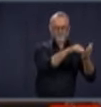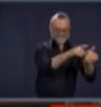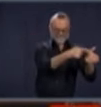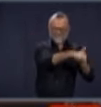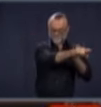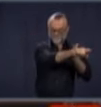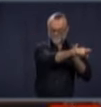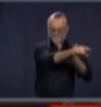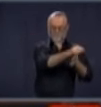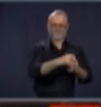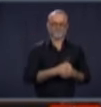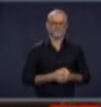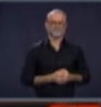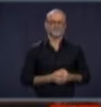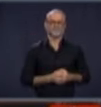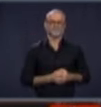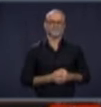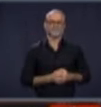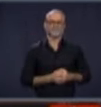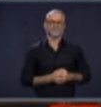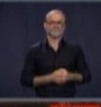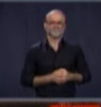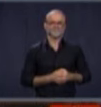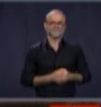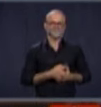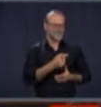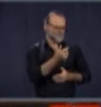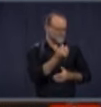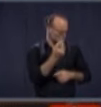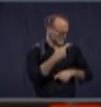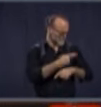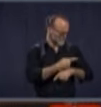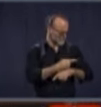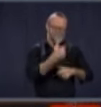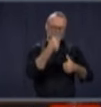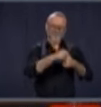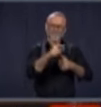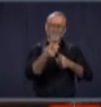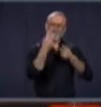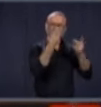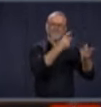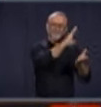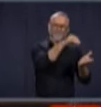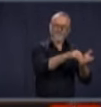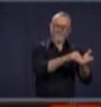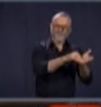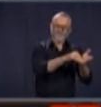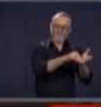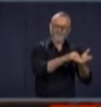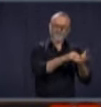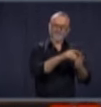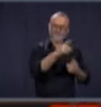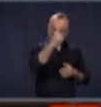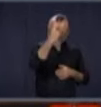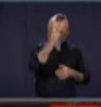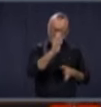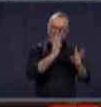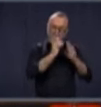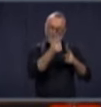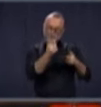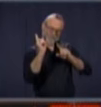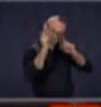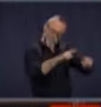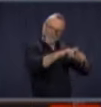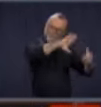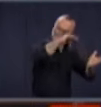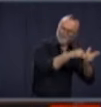détail à Montréal dans une semaine. Il y a quelques jours, vous étiez à Montréal et, bien sûr, vous avez tenu